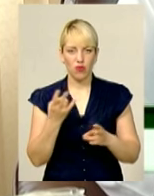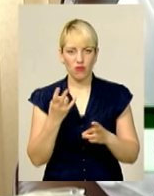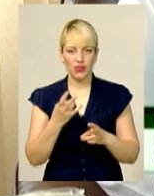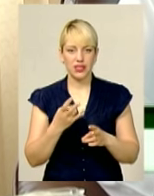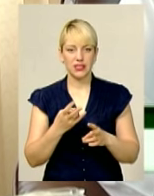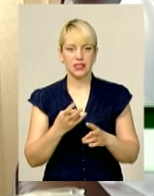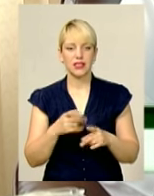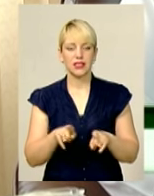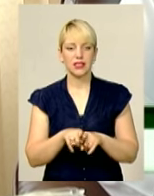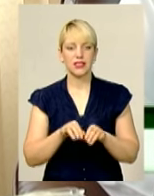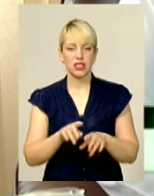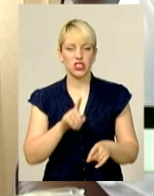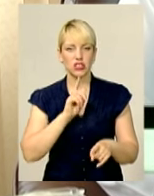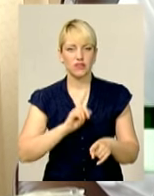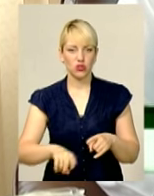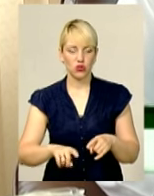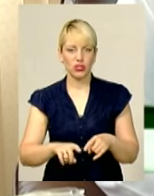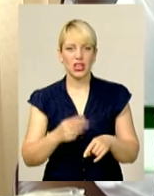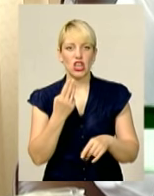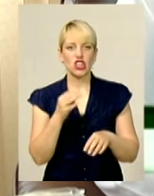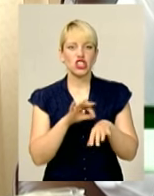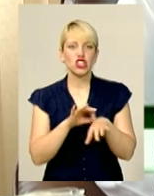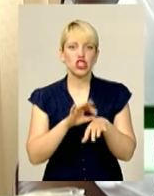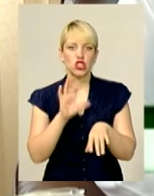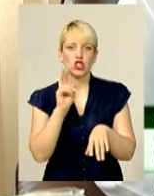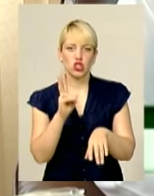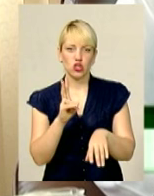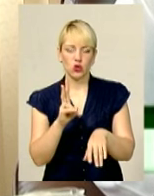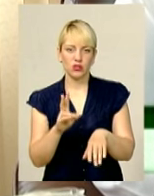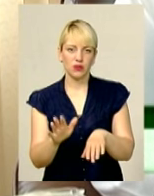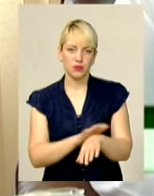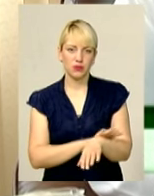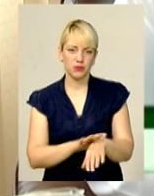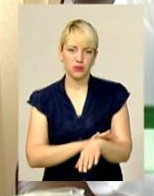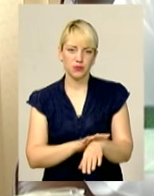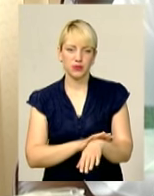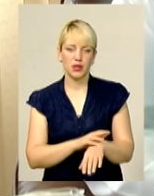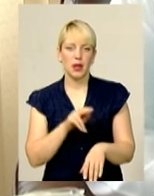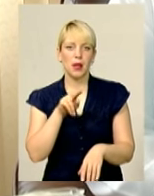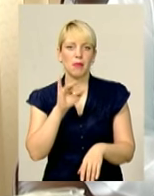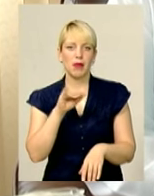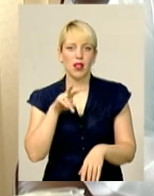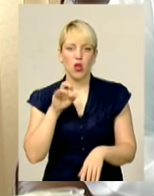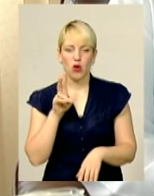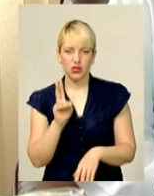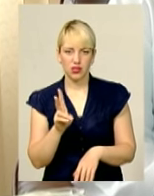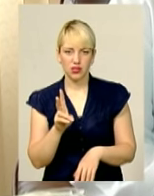заходів швидкого видалення шкіри соку рослини, пилку чи